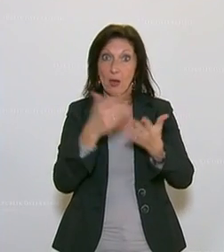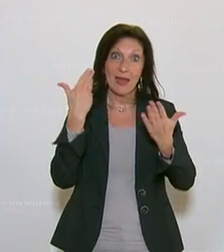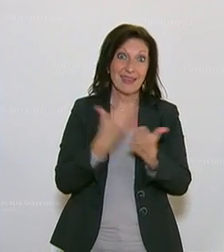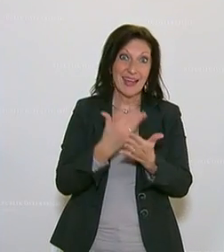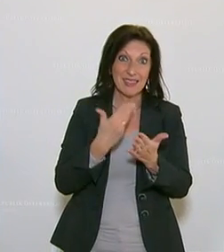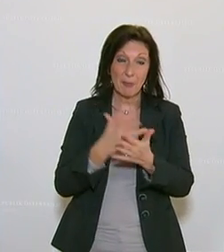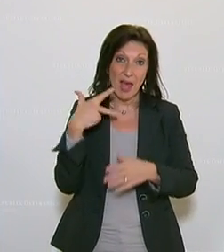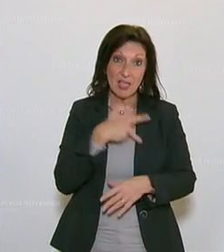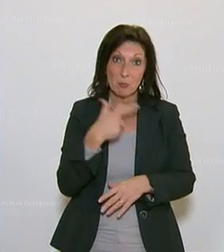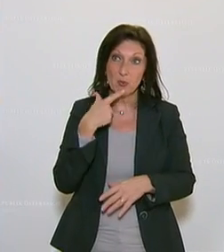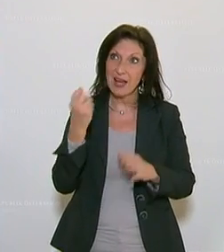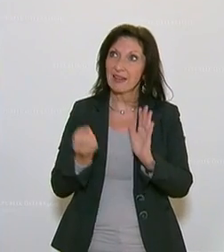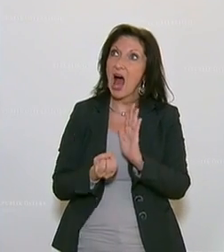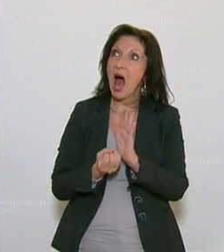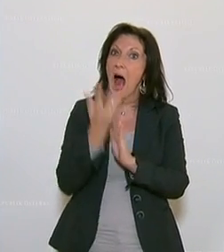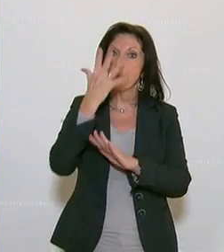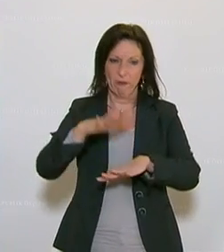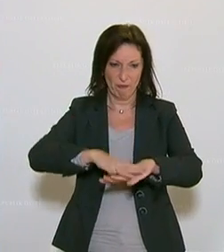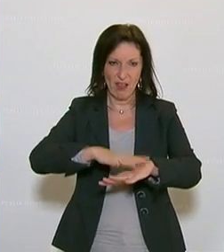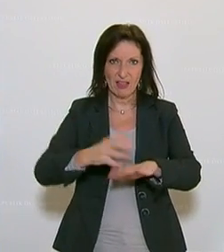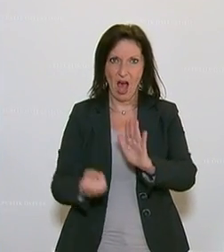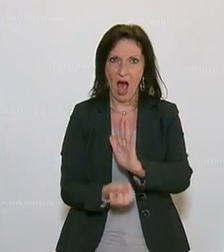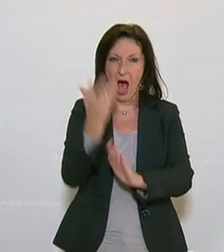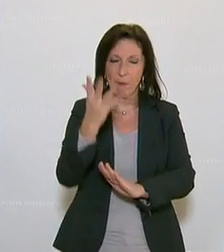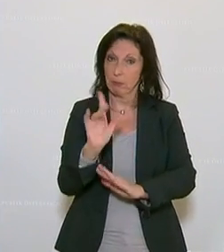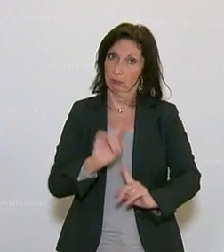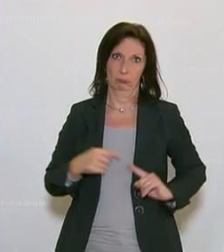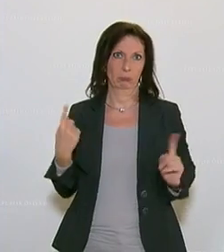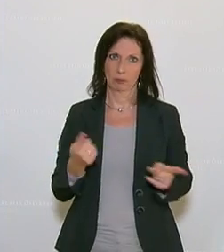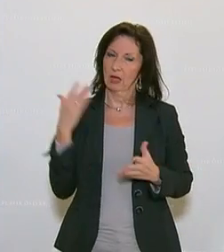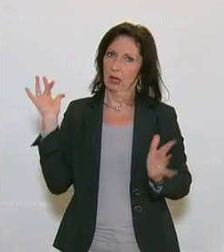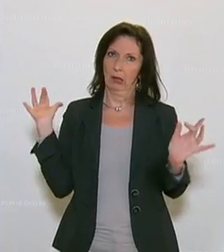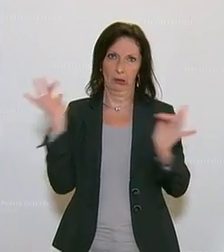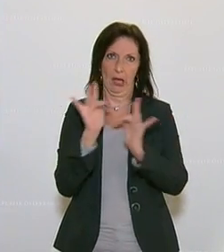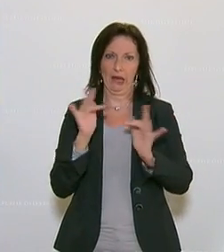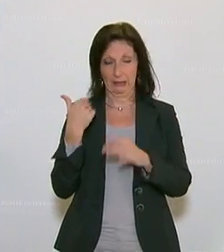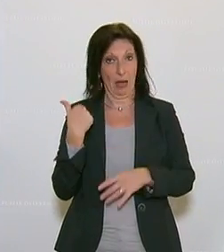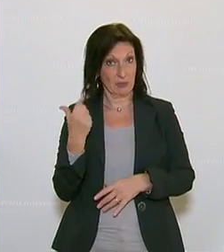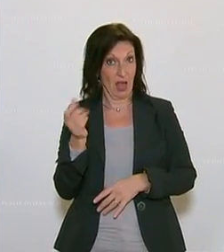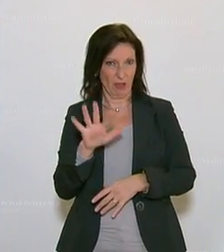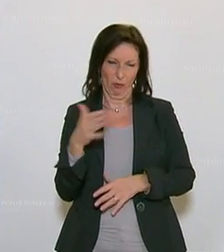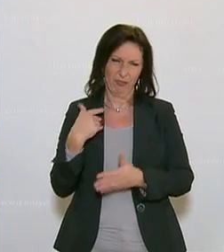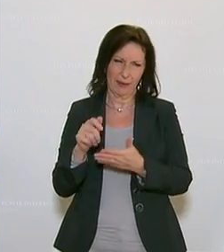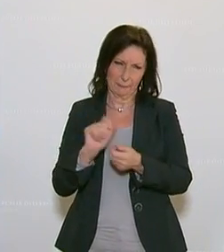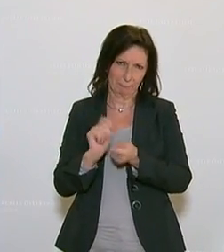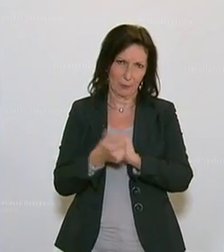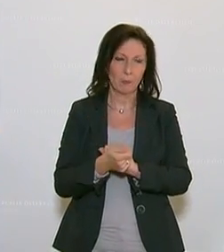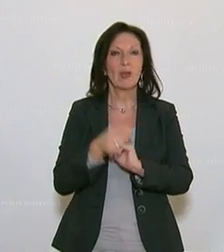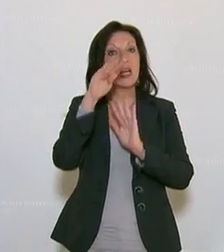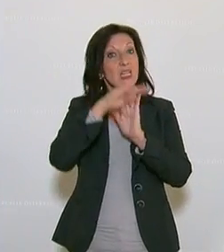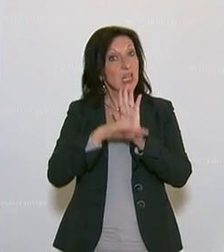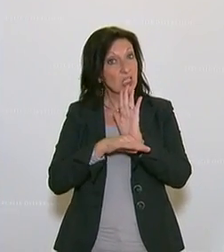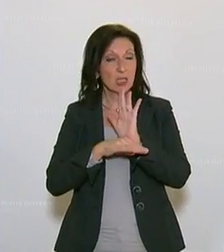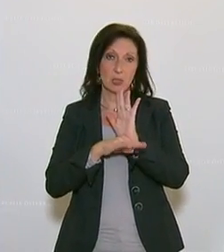Frage. Und die ersten Entwürfe sind ja hier noch korrigiert worden. Die Gesetzwerdung ist gelungen.